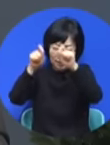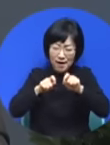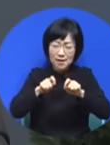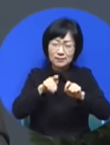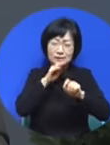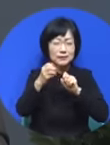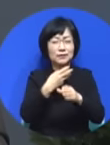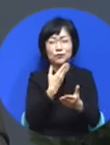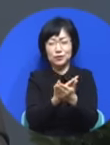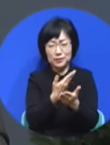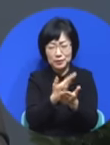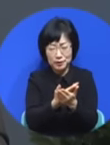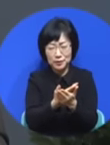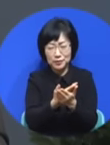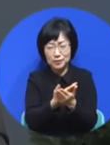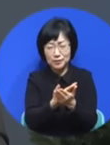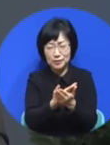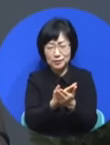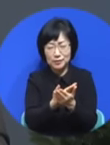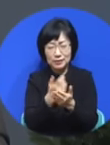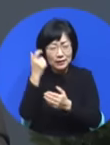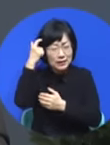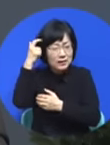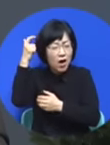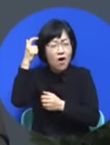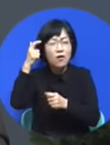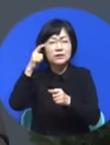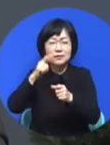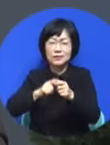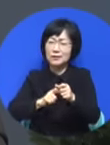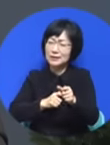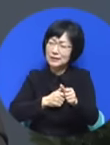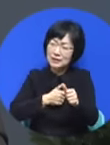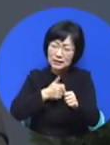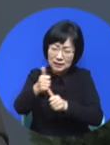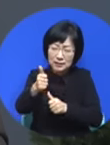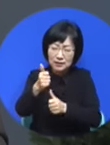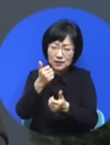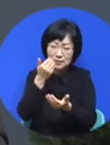그래서 영적 승리부터 시작하게 해주옵소서.